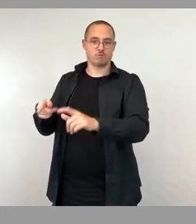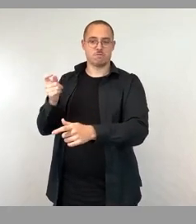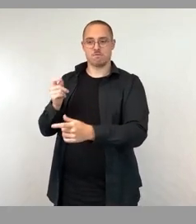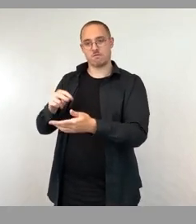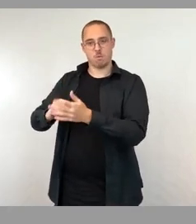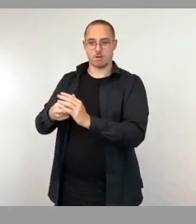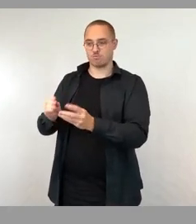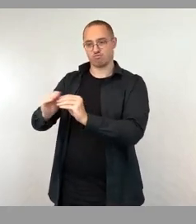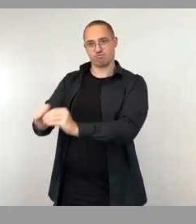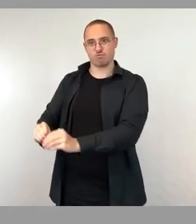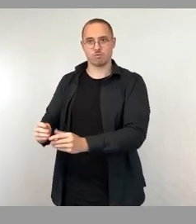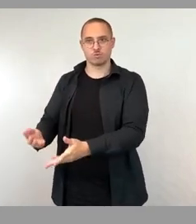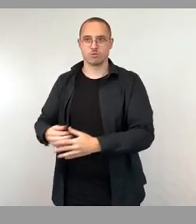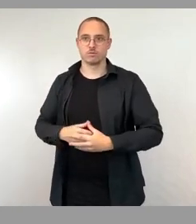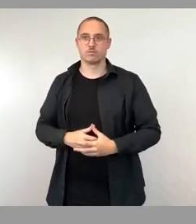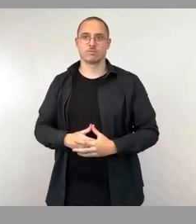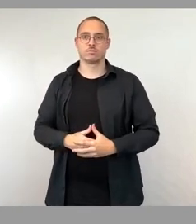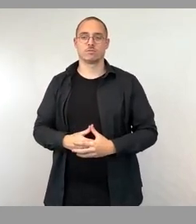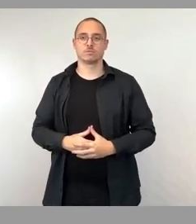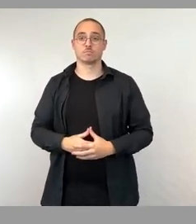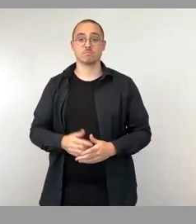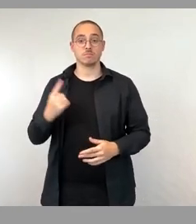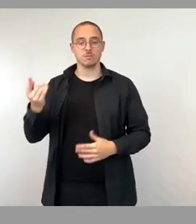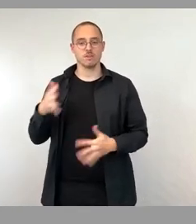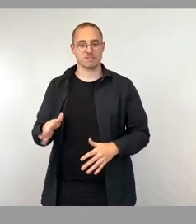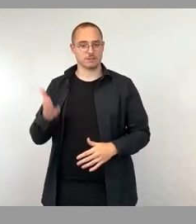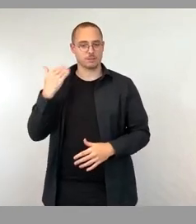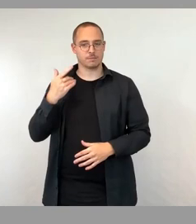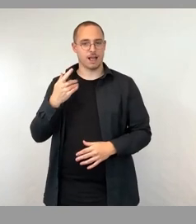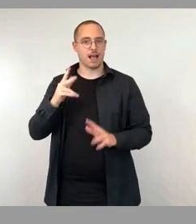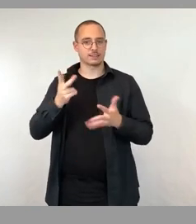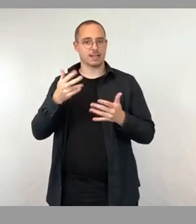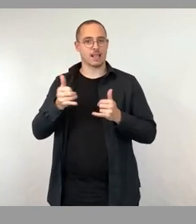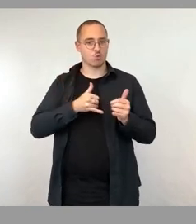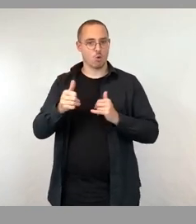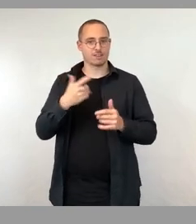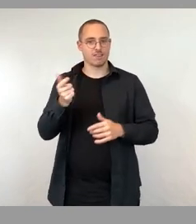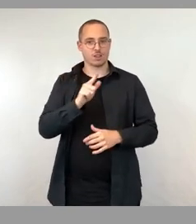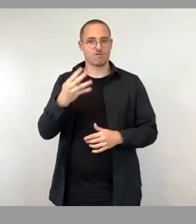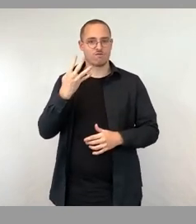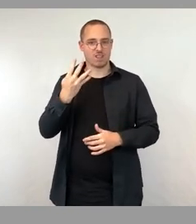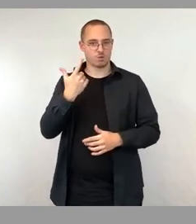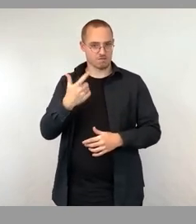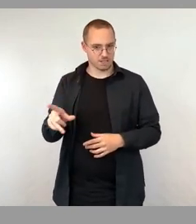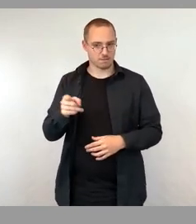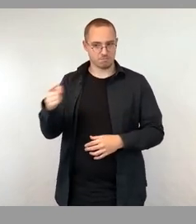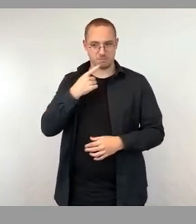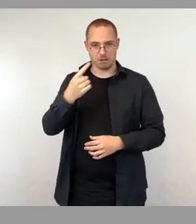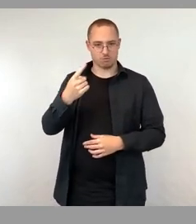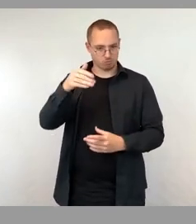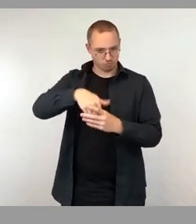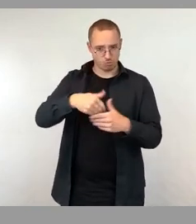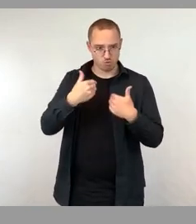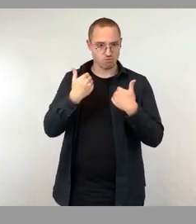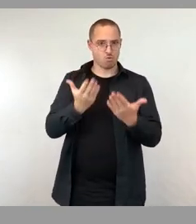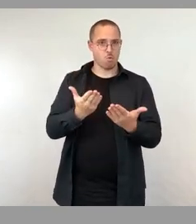die Beschlusskontrolle vom 8. Januar 2024 zitiert und stellen darauf ab, dass